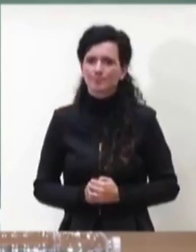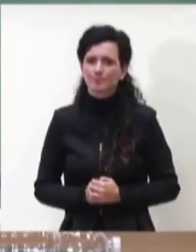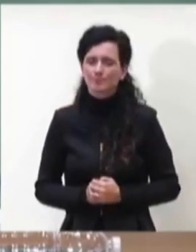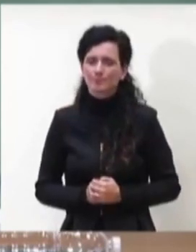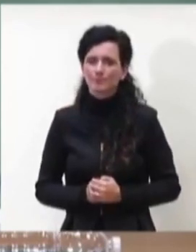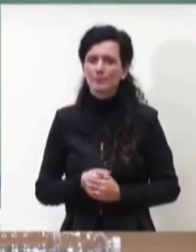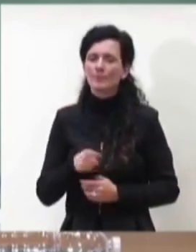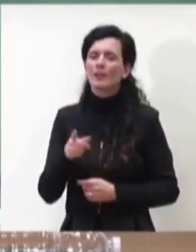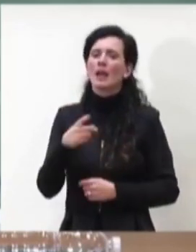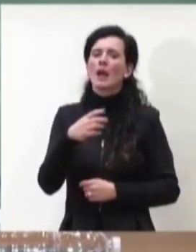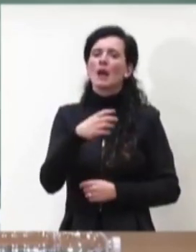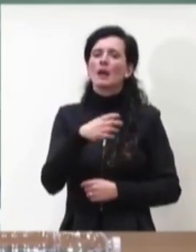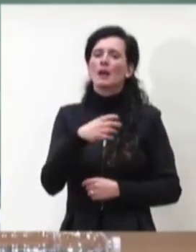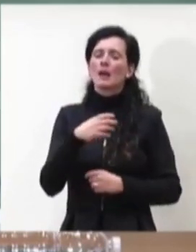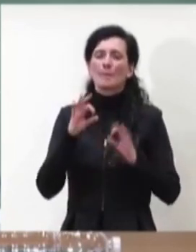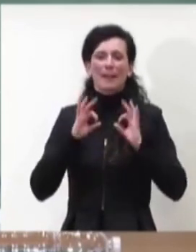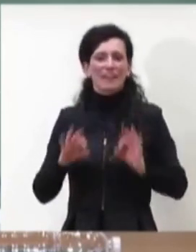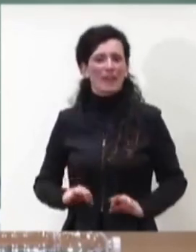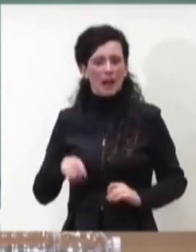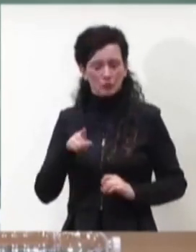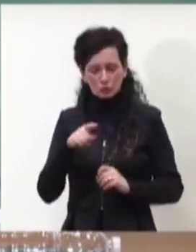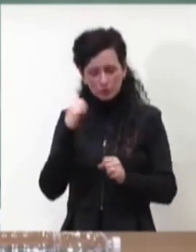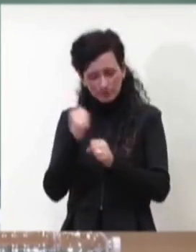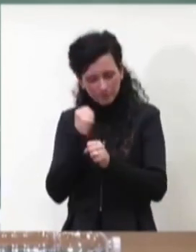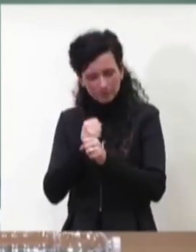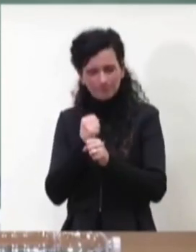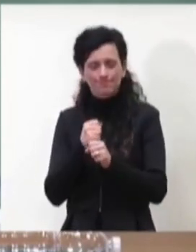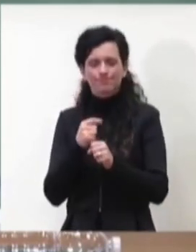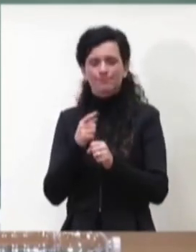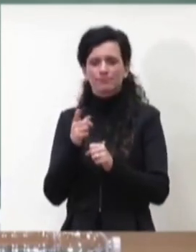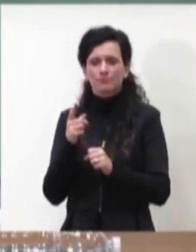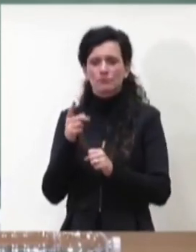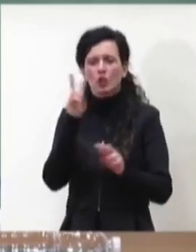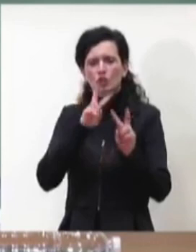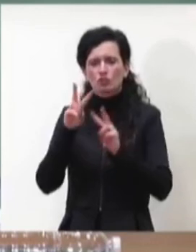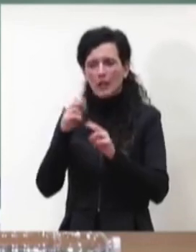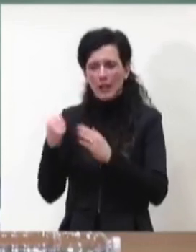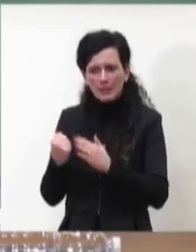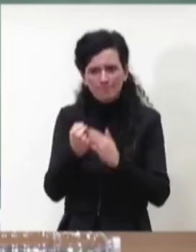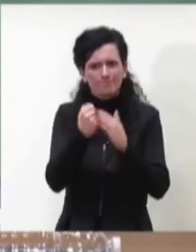prefetti per differenziare gli orari per potenziare i mezzi di trasporto sia un lavoro